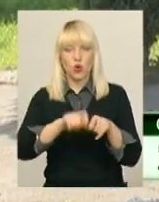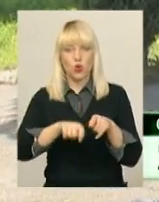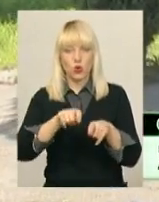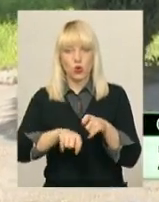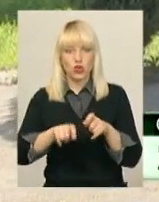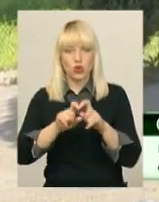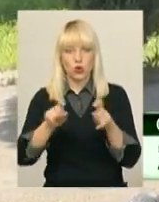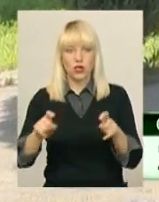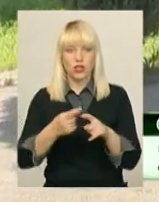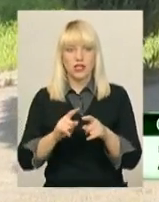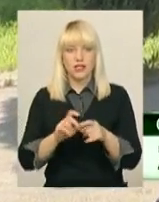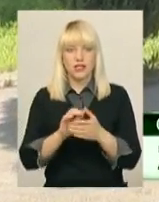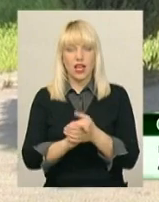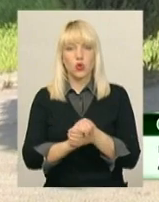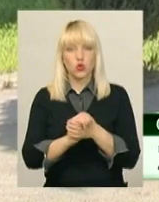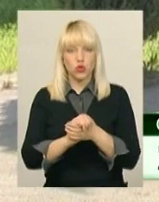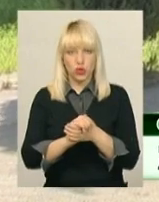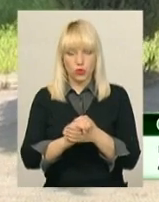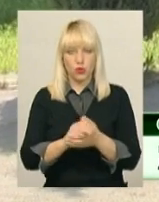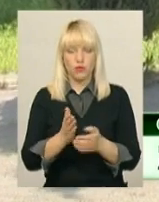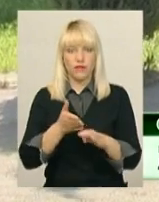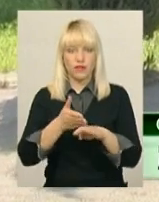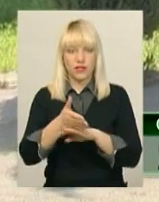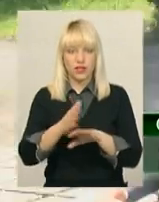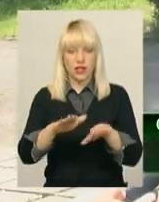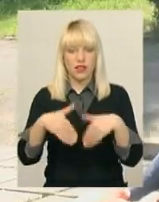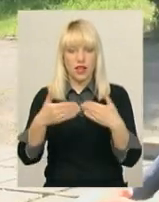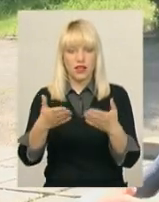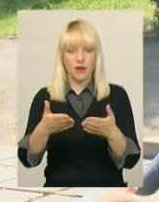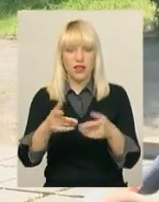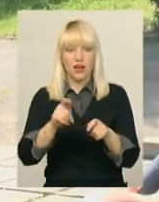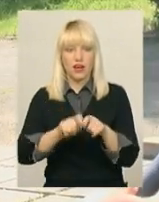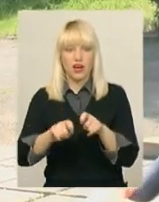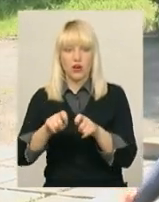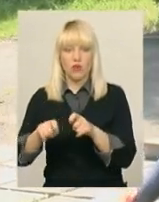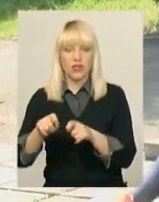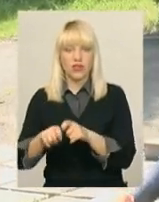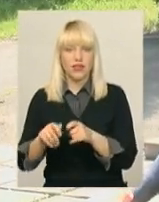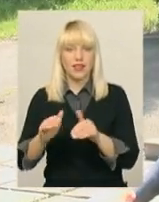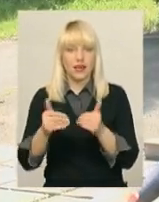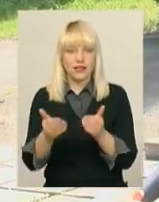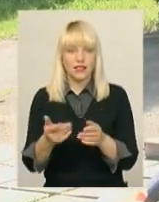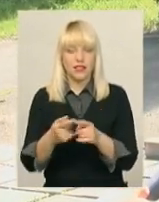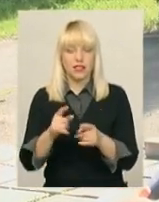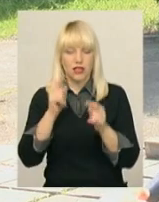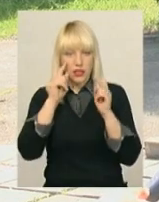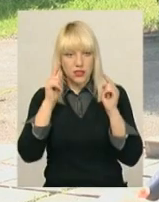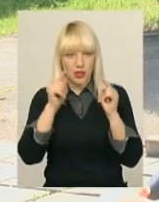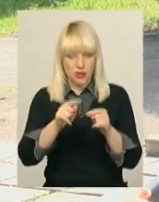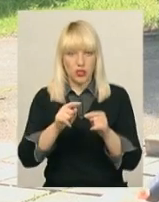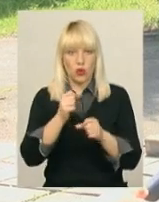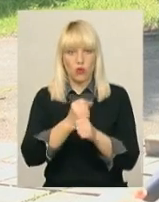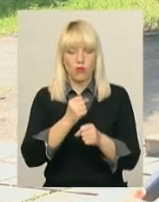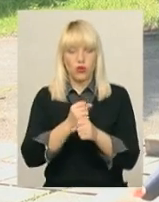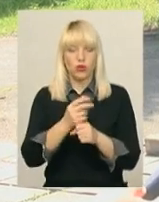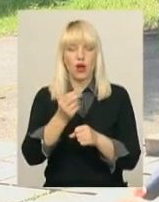швидше дружелюбний візит з наданням рекомендацій. Найбільше засередити роботу це навколо харчоблоку необхідно